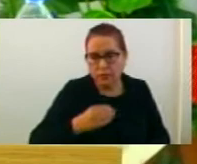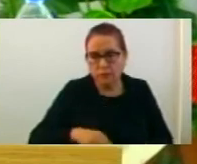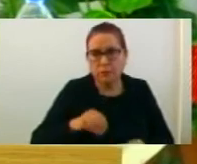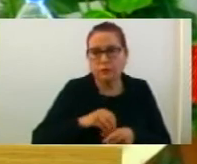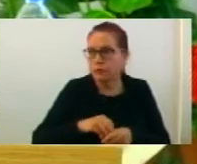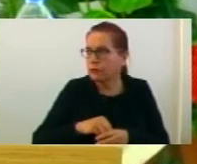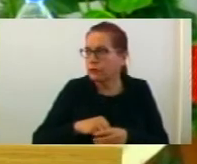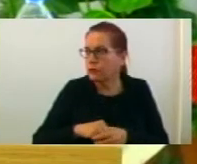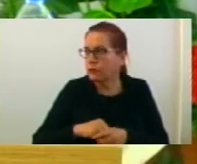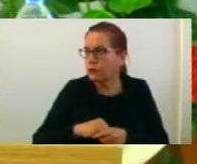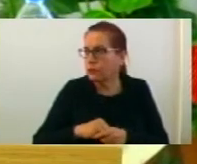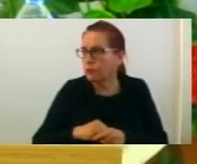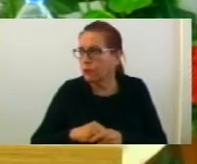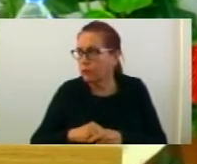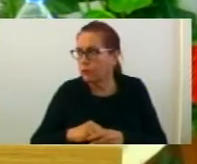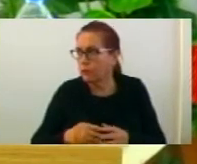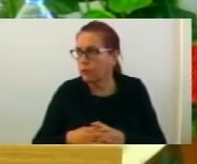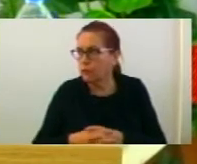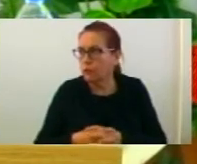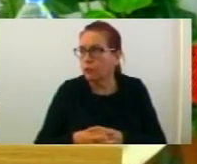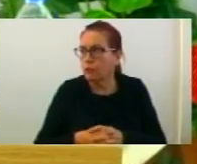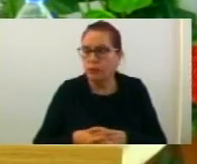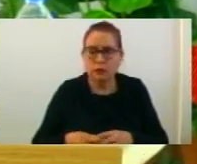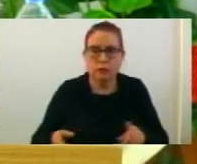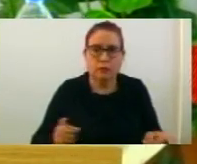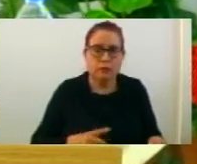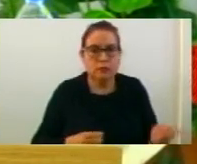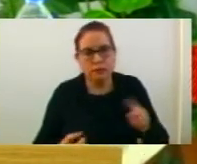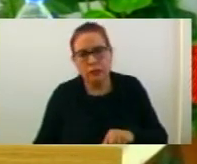Финанси. Тогаш тия се е префрлят топкато една на друг.